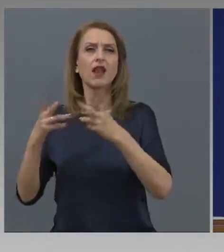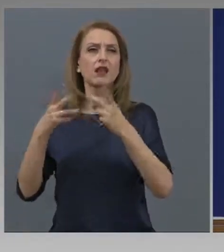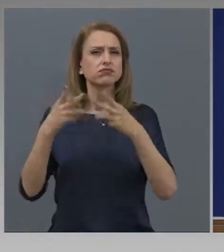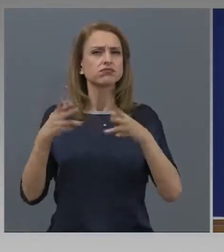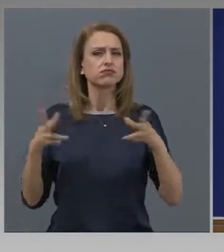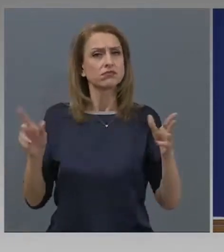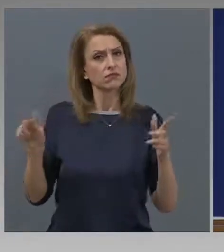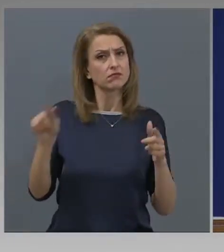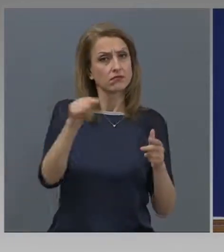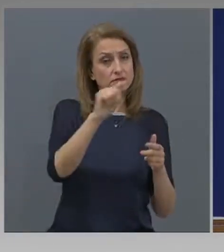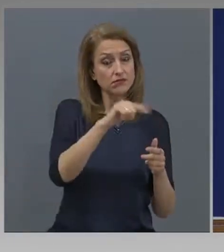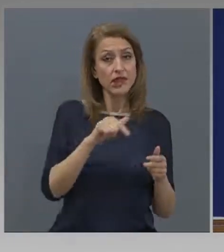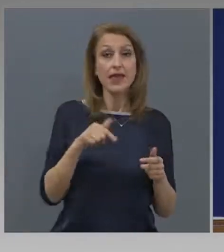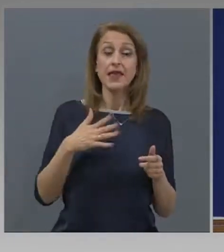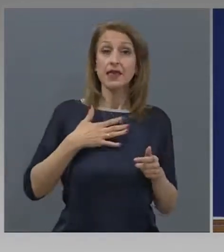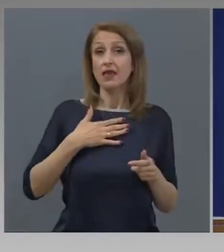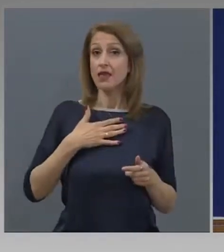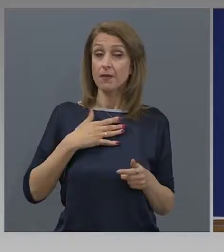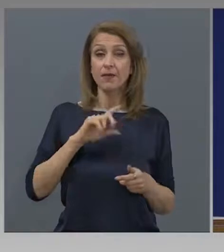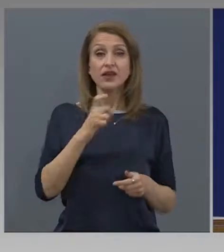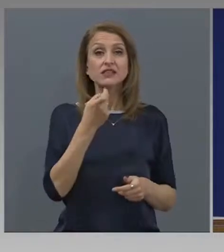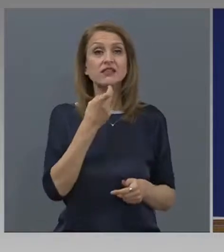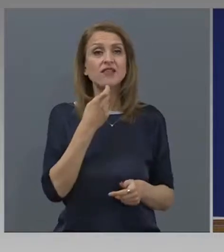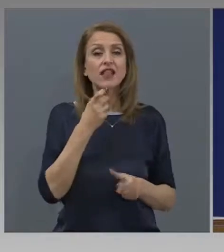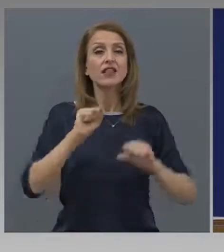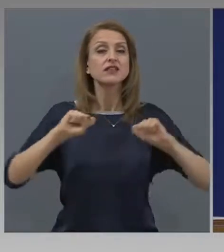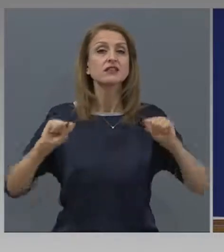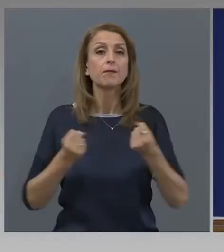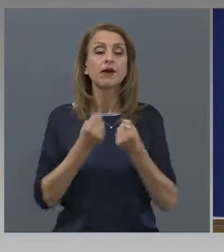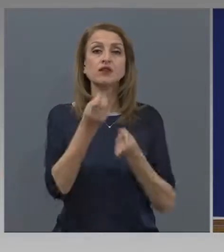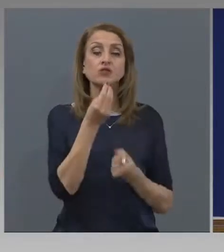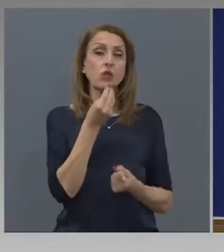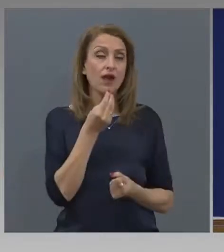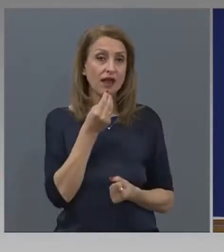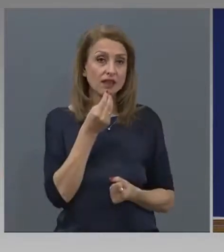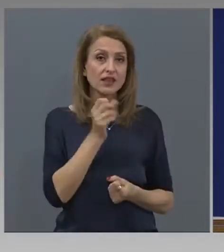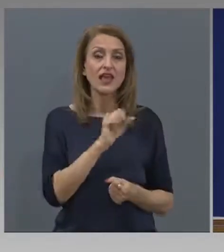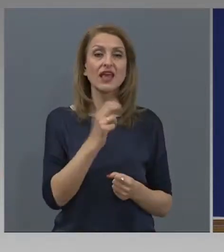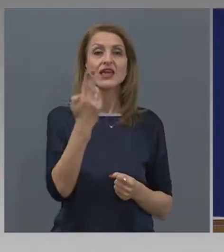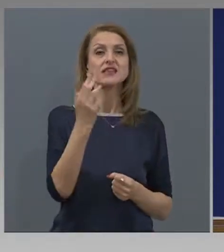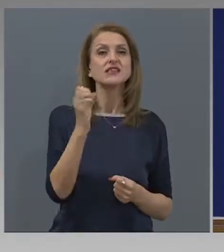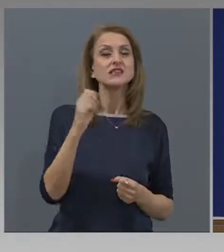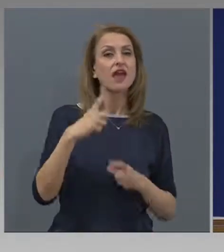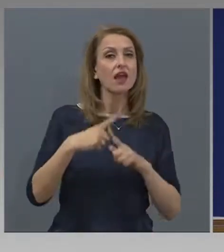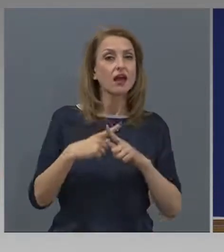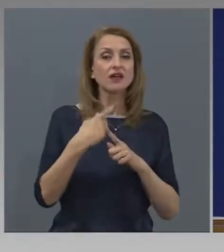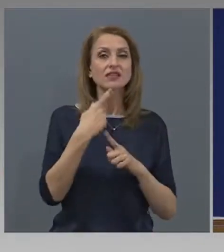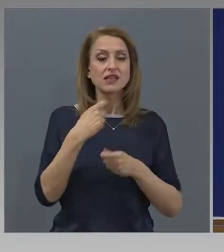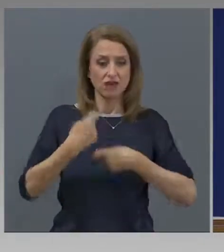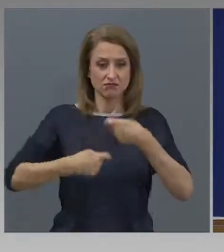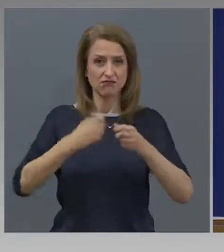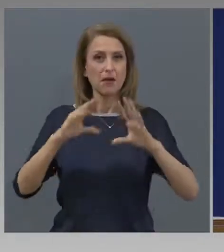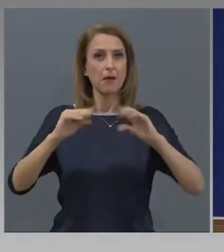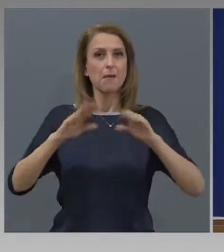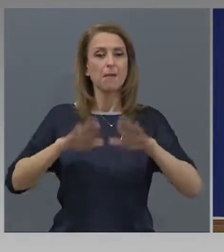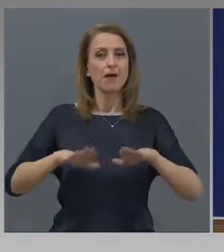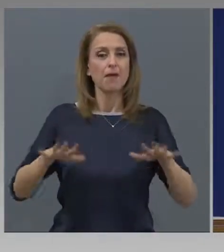Сред тях има и заведения за бързо хранене и цехове за изработка на мебели.